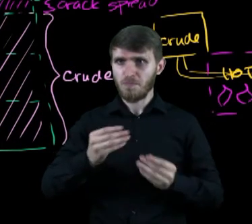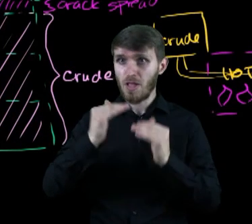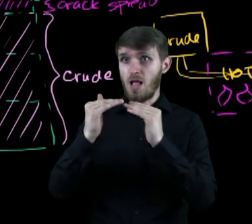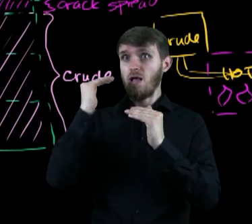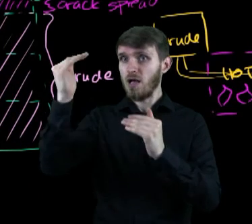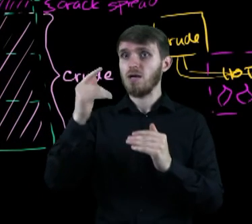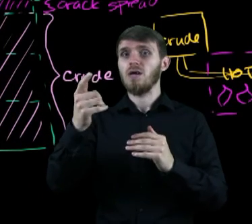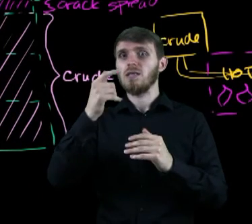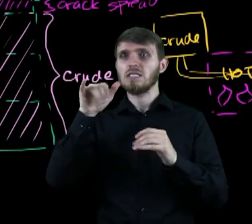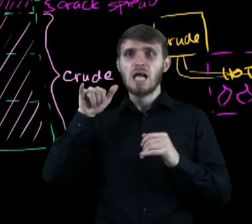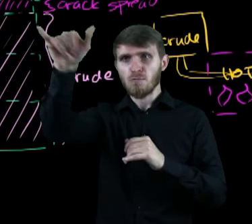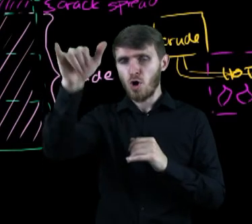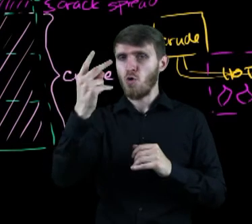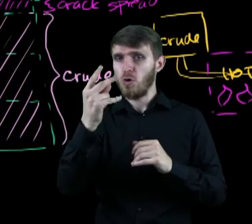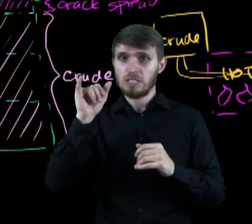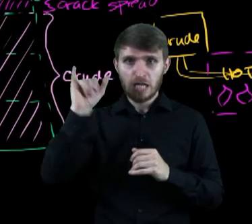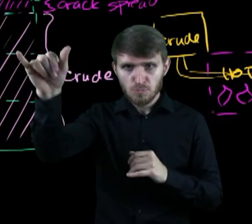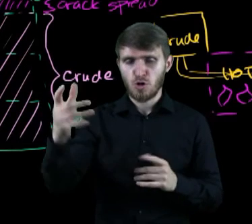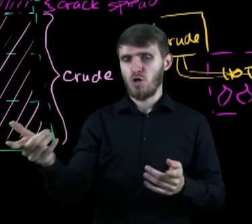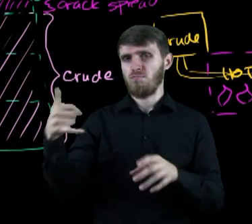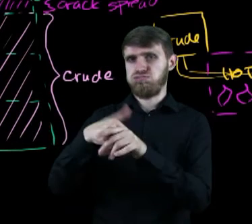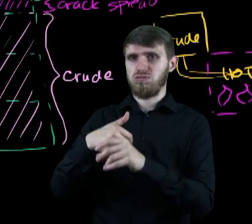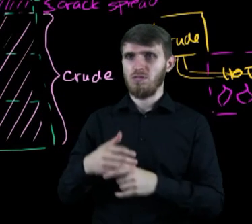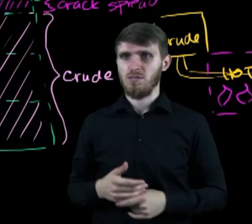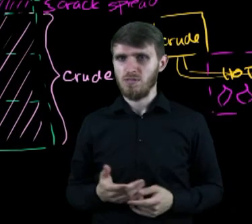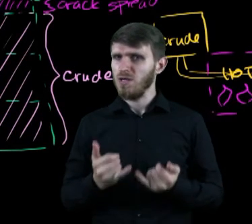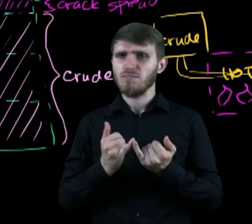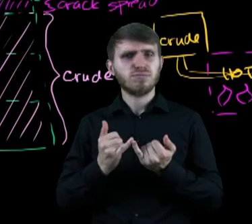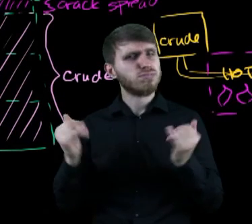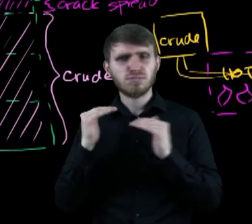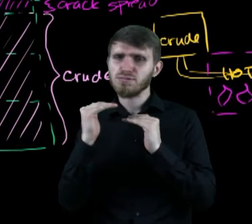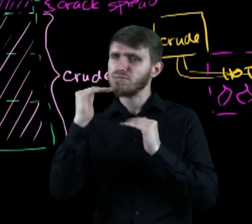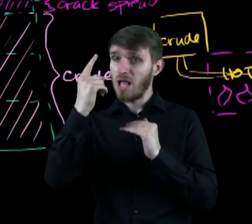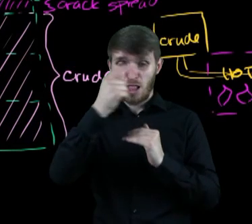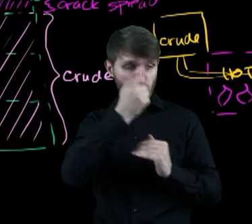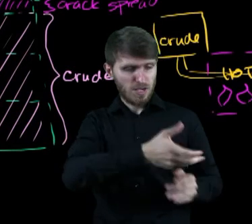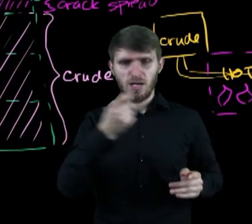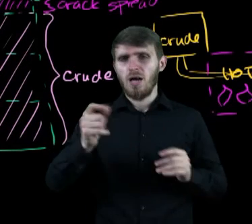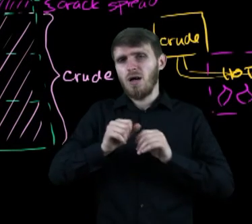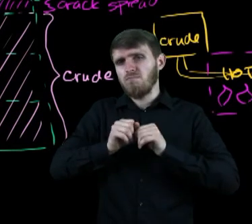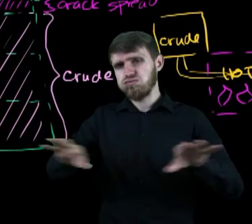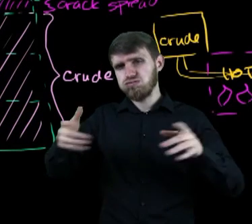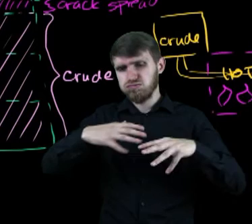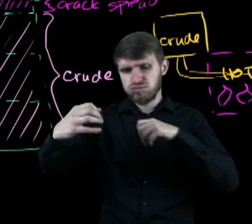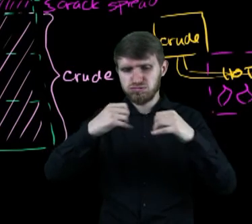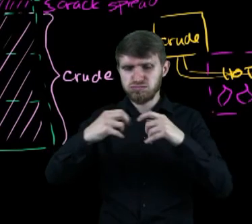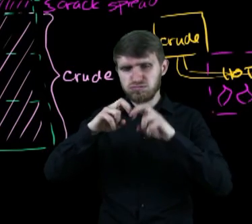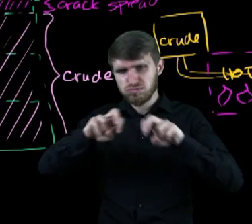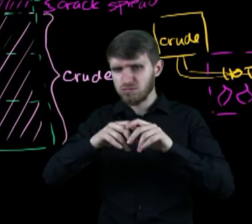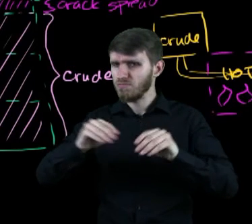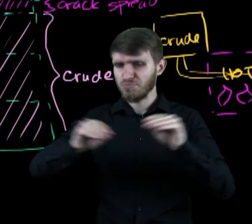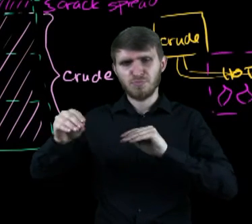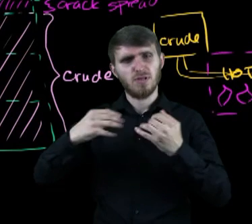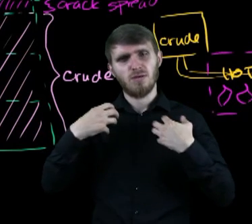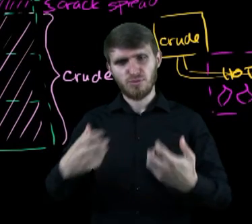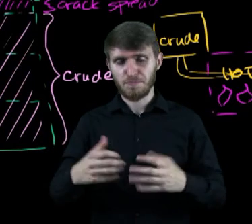A tu mamy paliwo lotnicze. Tych składników jest wiele, na przykład nafta. Z ropy uzyskuje się bardzo